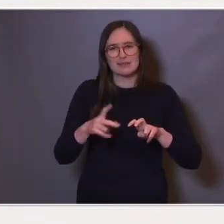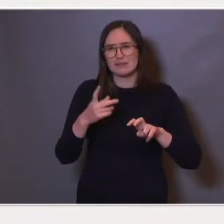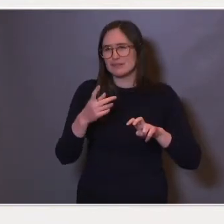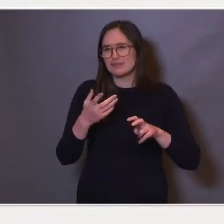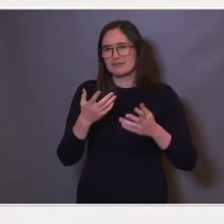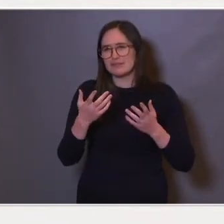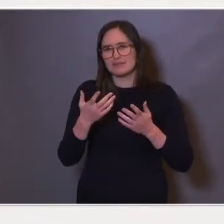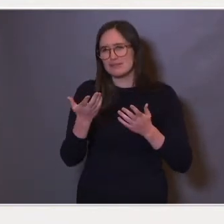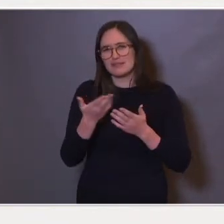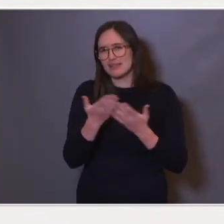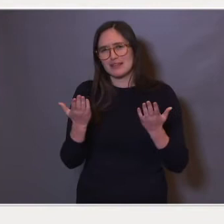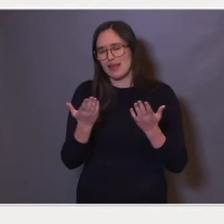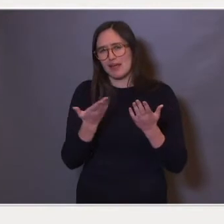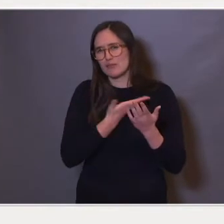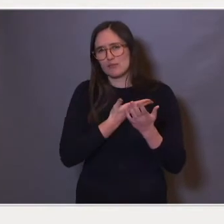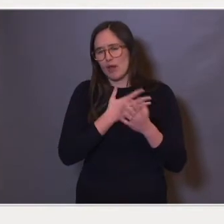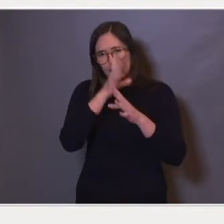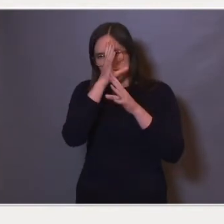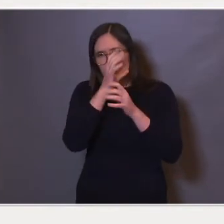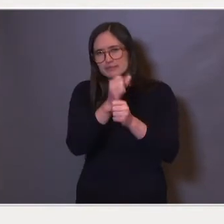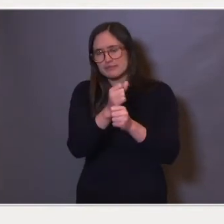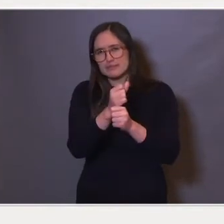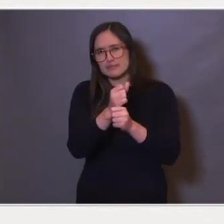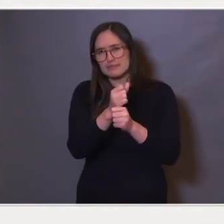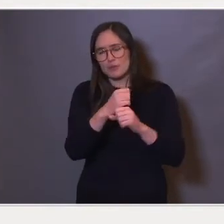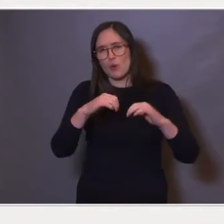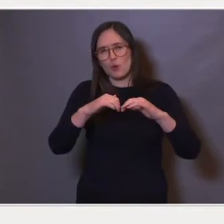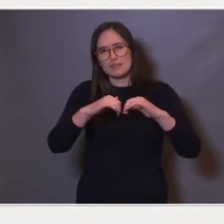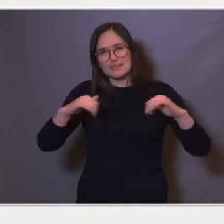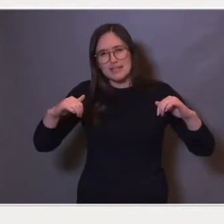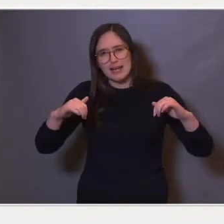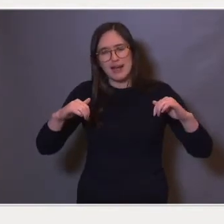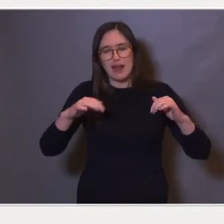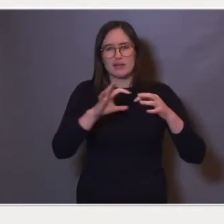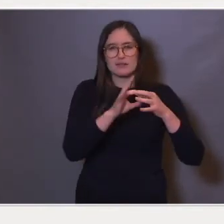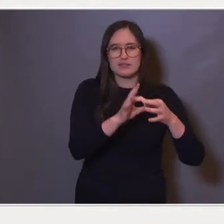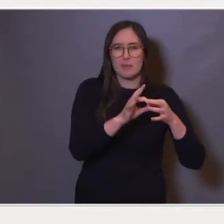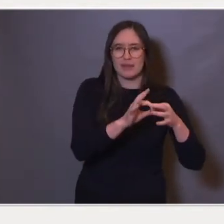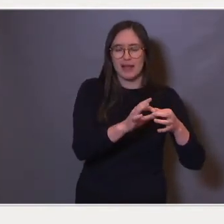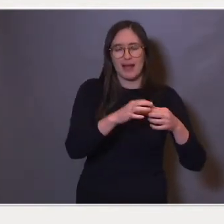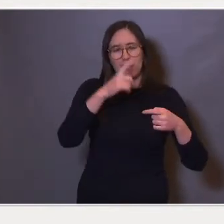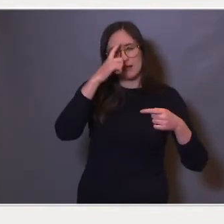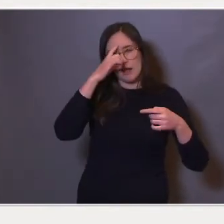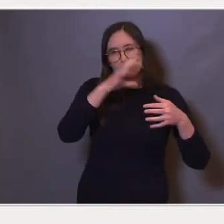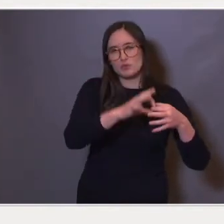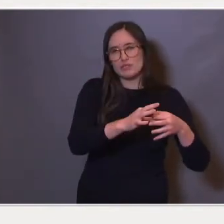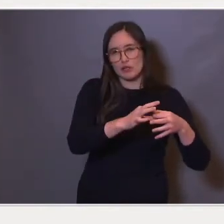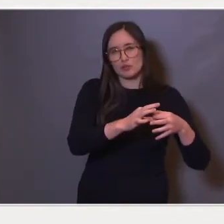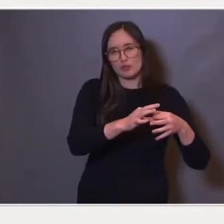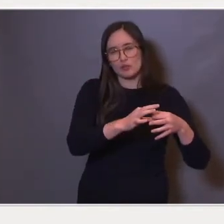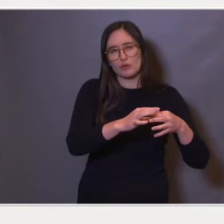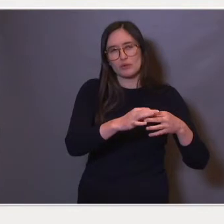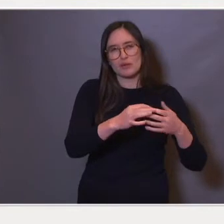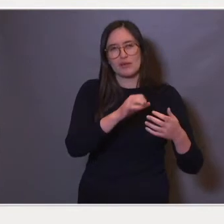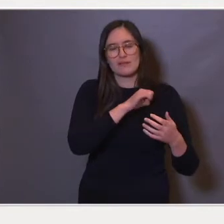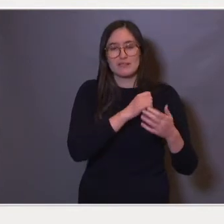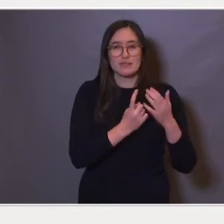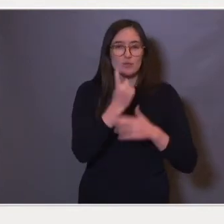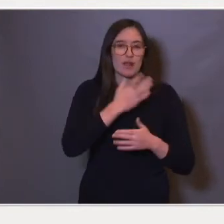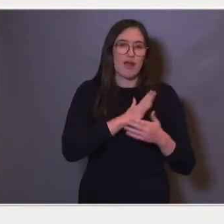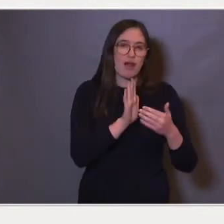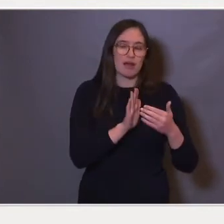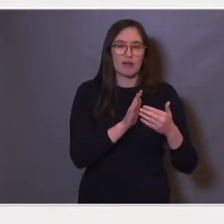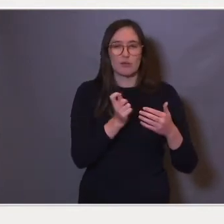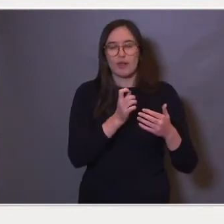vært opptatt av å faktisk skille mellom sammenhenger, assosiasjoner, der det kan være bakenforliggende